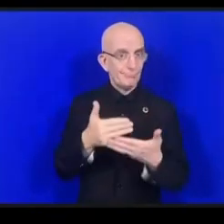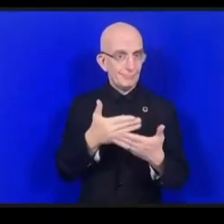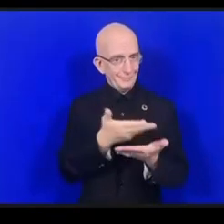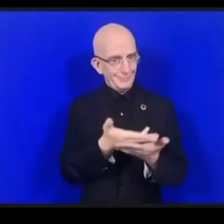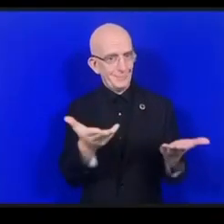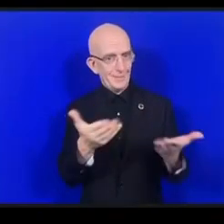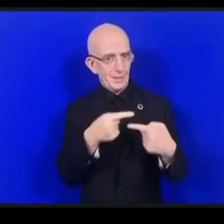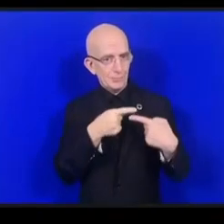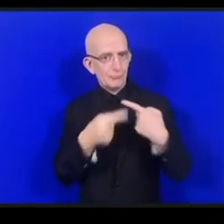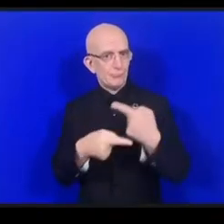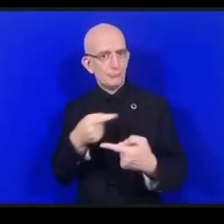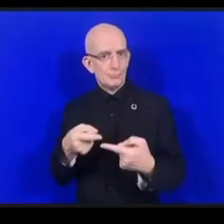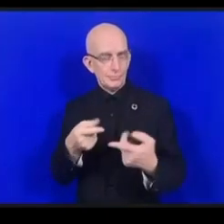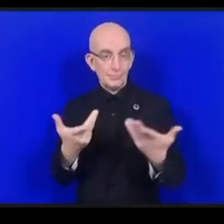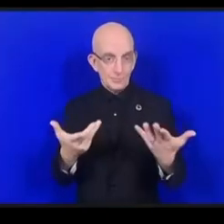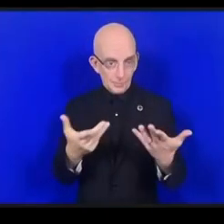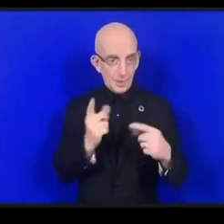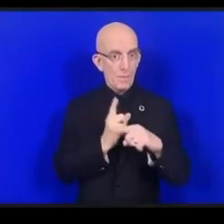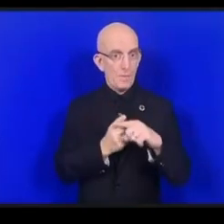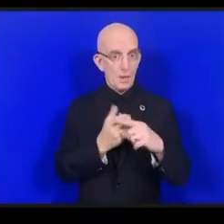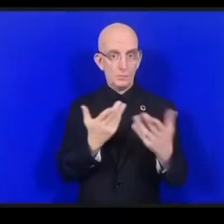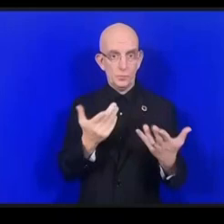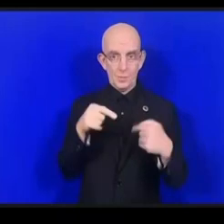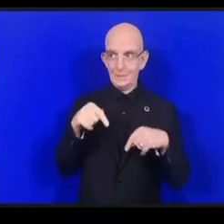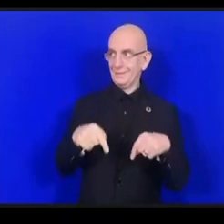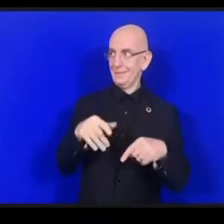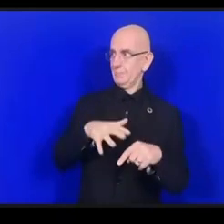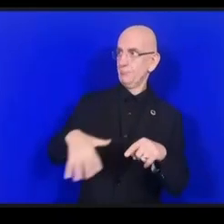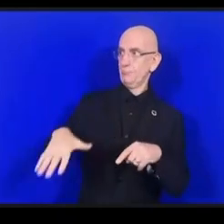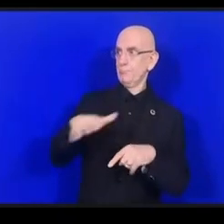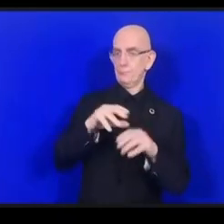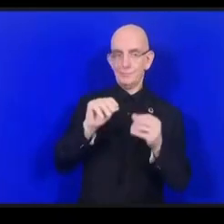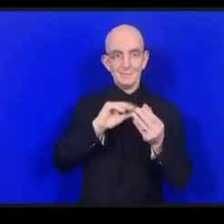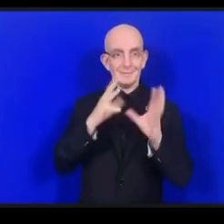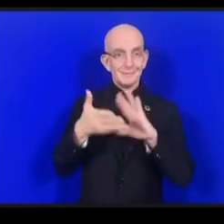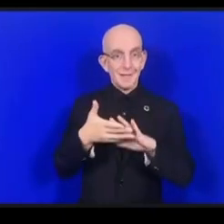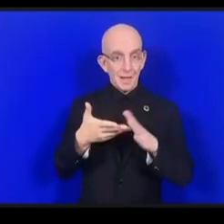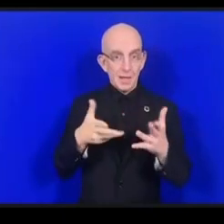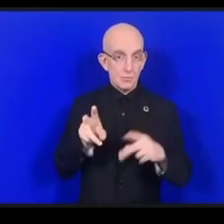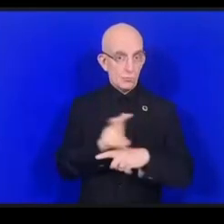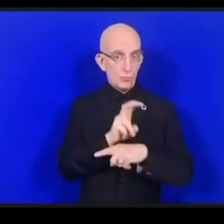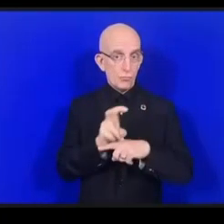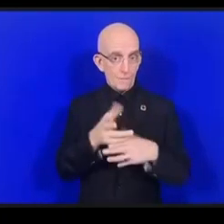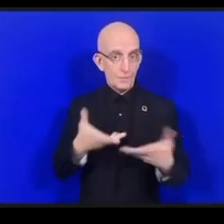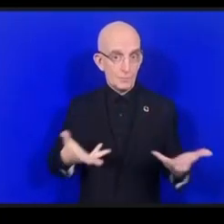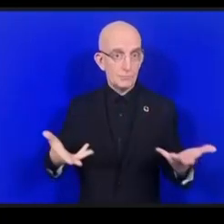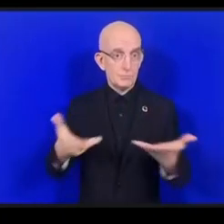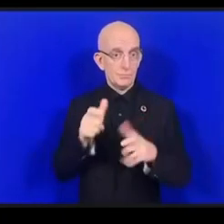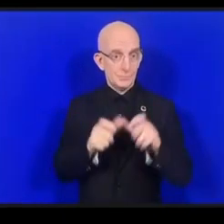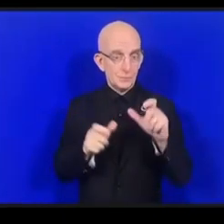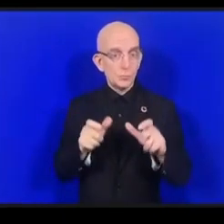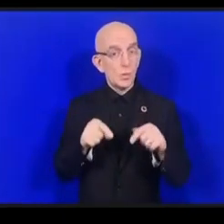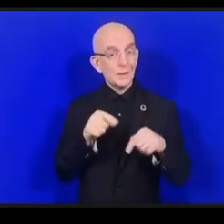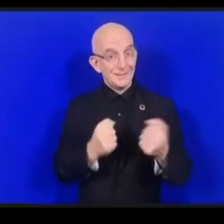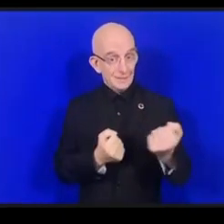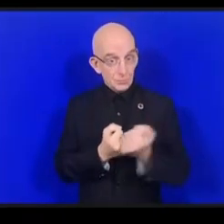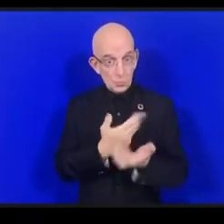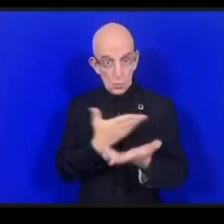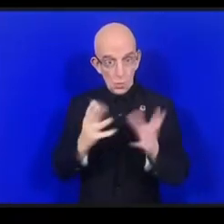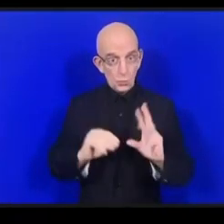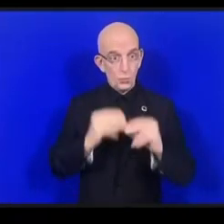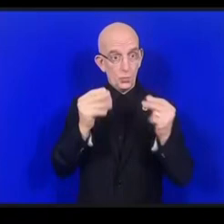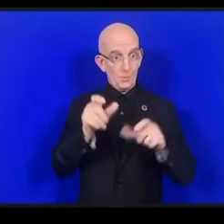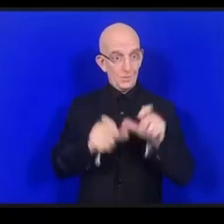بشأن حوكمة الإنترنت ونحن نحاول أن وعي الشباب بوجود أنشطة تتعلق